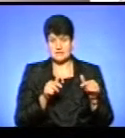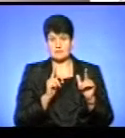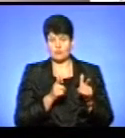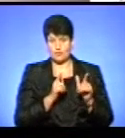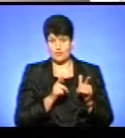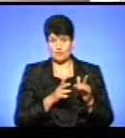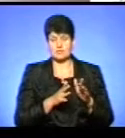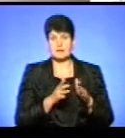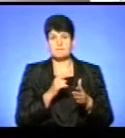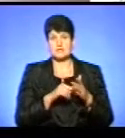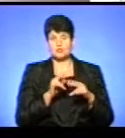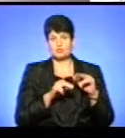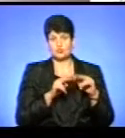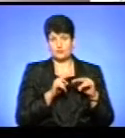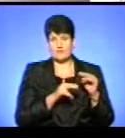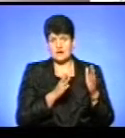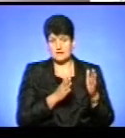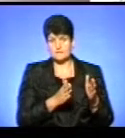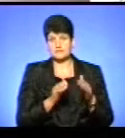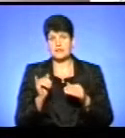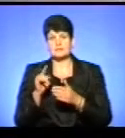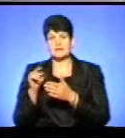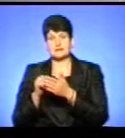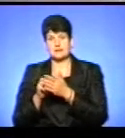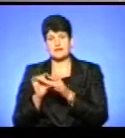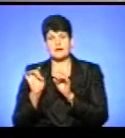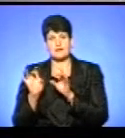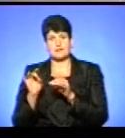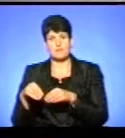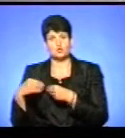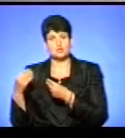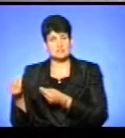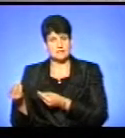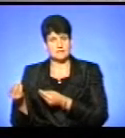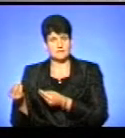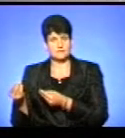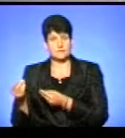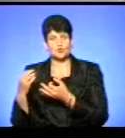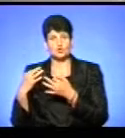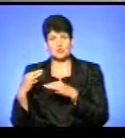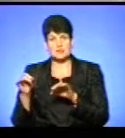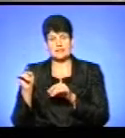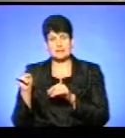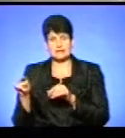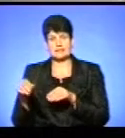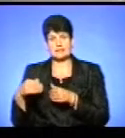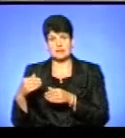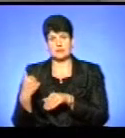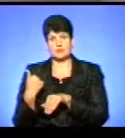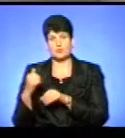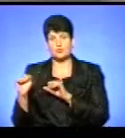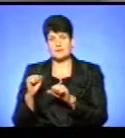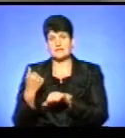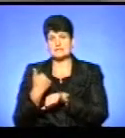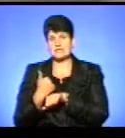примістобудування, архітектурі і кадастру. І питання рекламоносіїв, дозволи, на які видає управління стратегічного